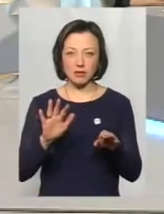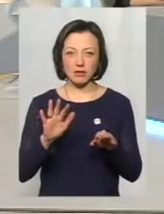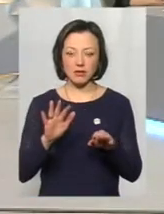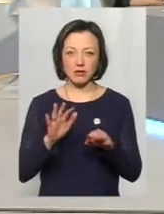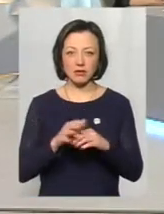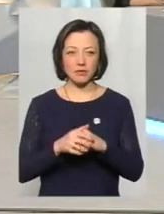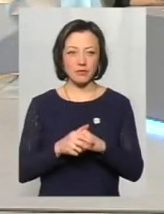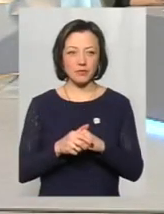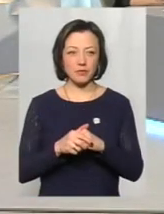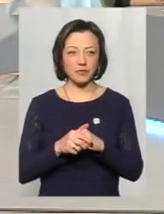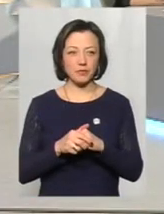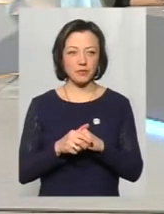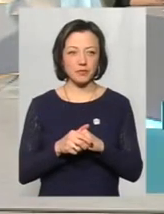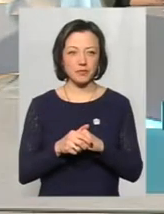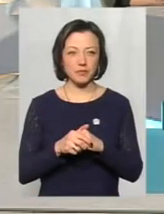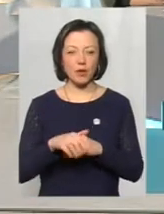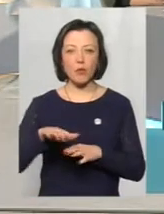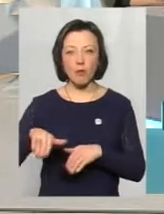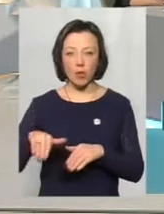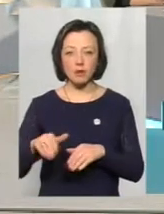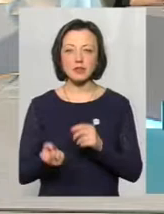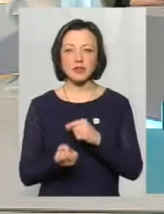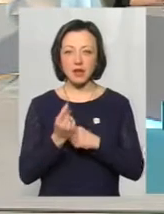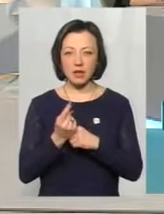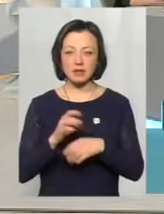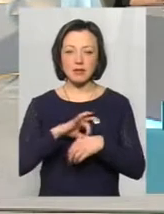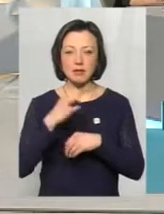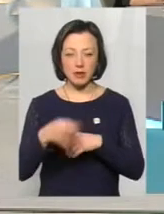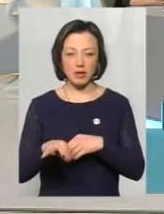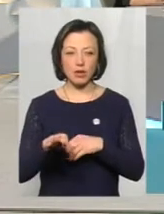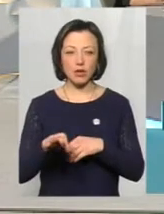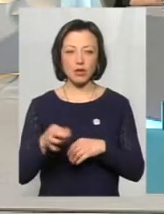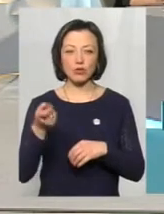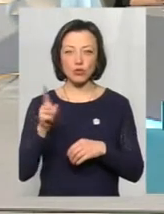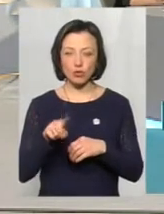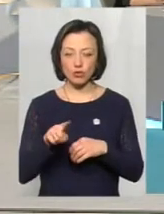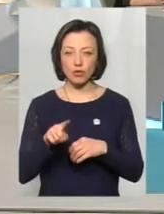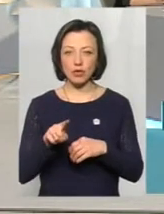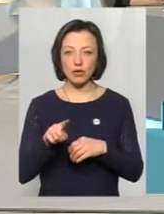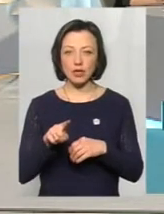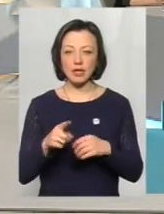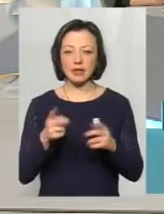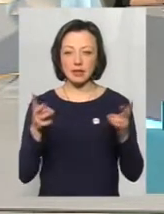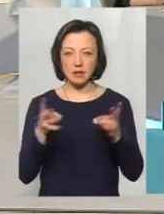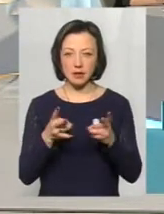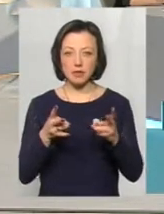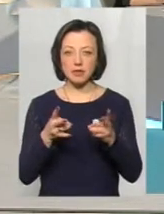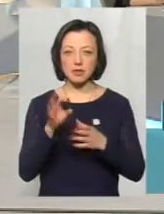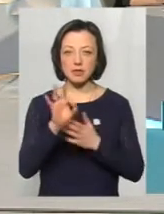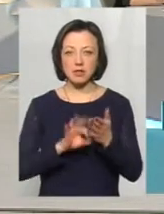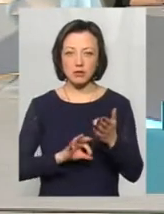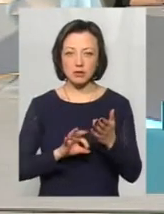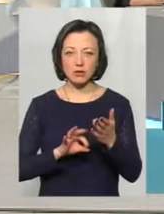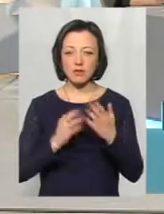і потім вже з'являється біль. Тому такі ділянки потрібно зразу